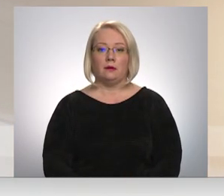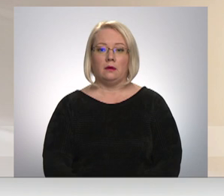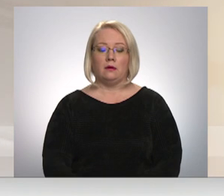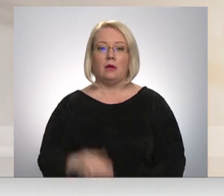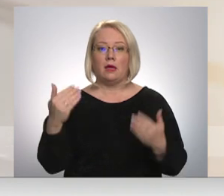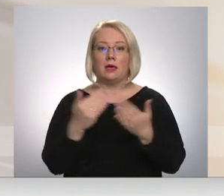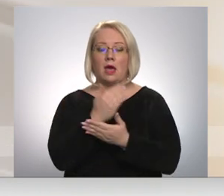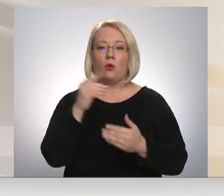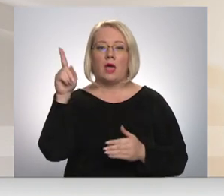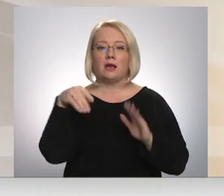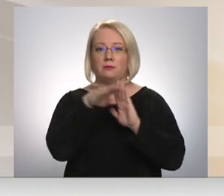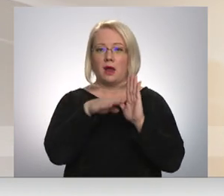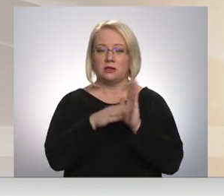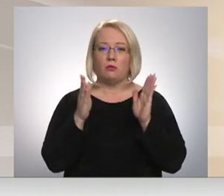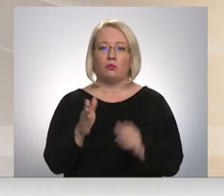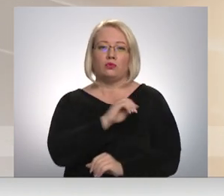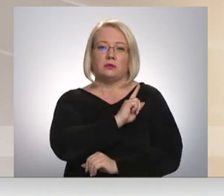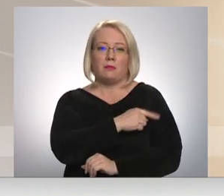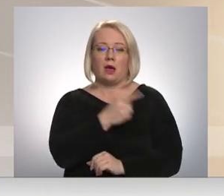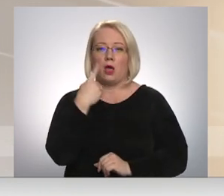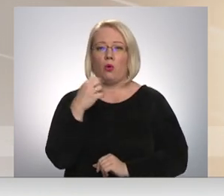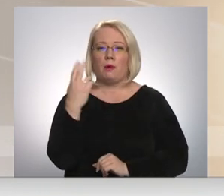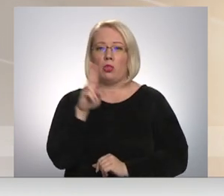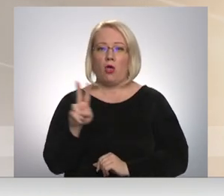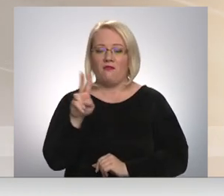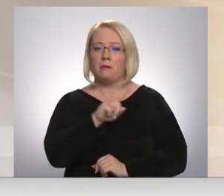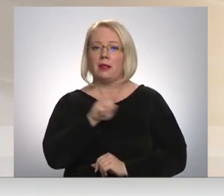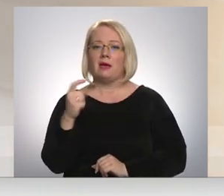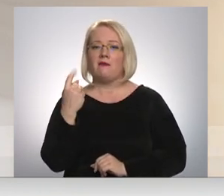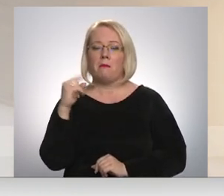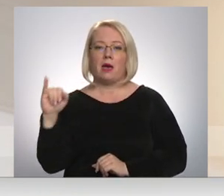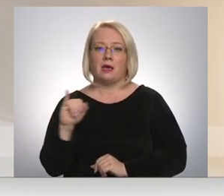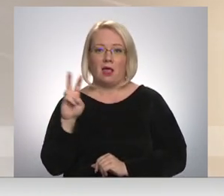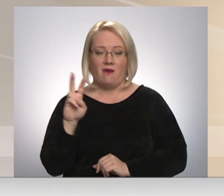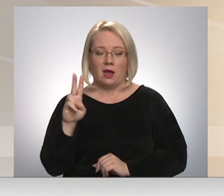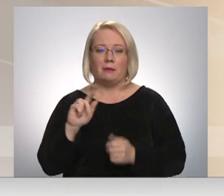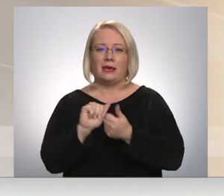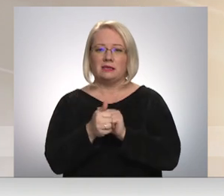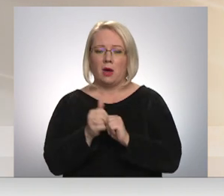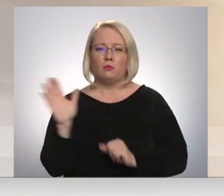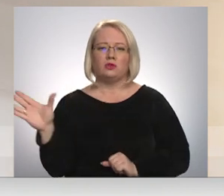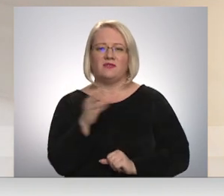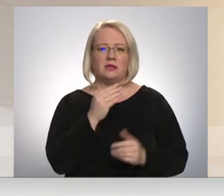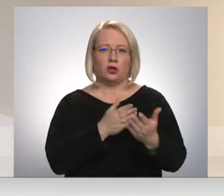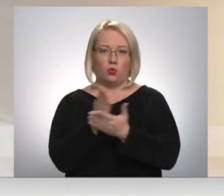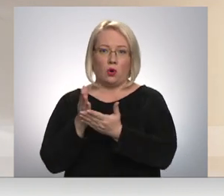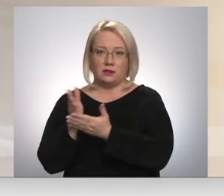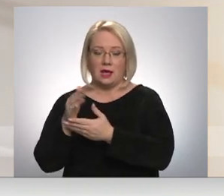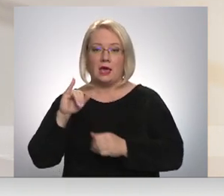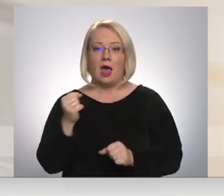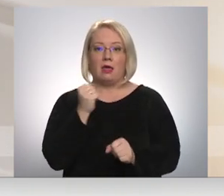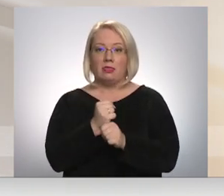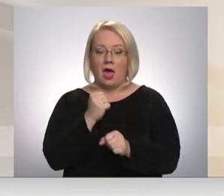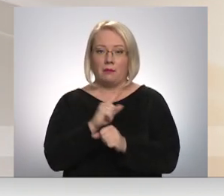Jaunās prasības būs spēkā no 15. novembra līdz 11. janvārim. Izmaiņas būs gandrīz visās nozerēs. Ja darbā